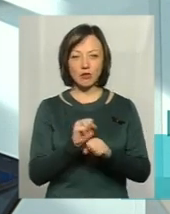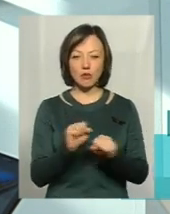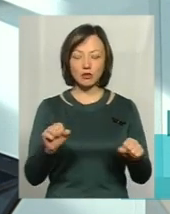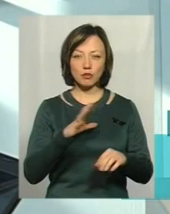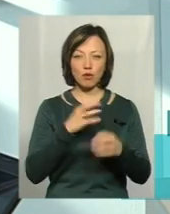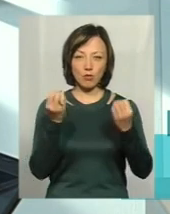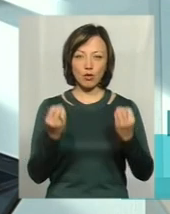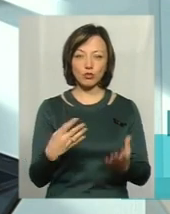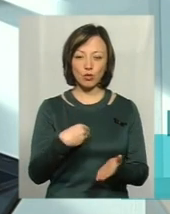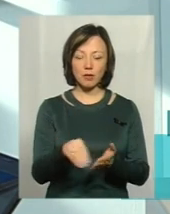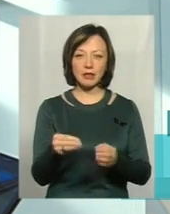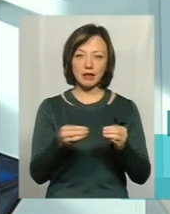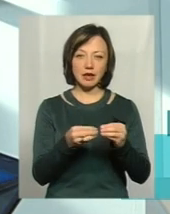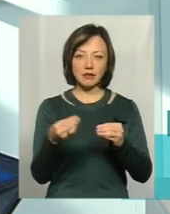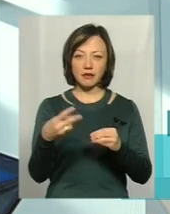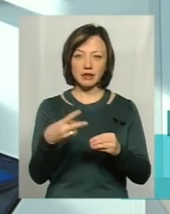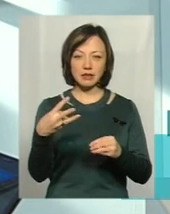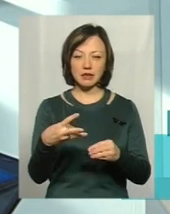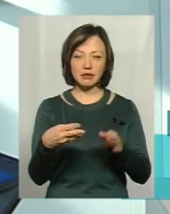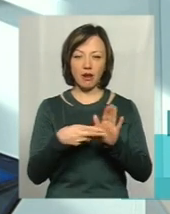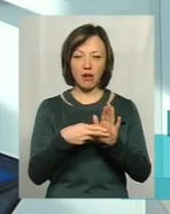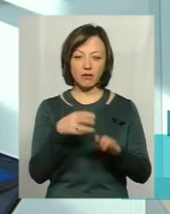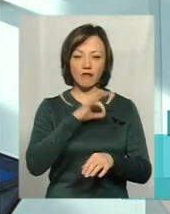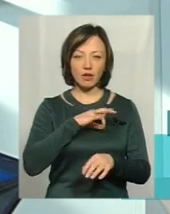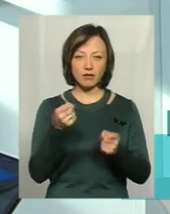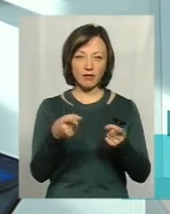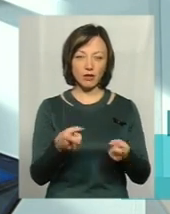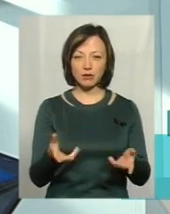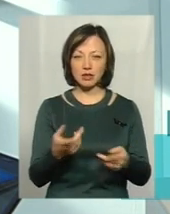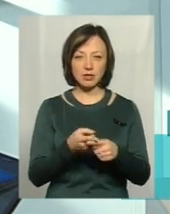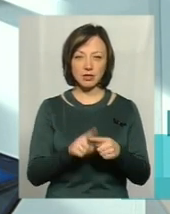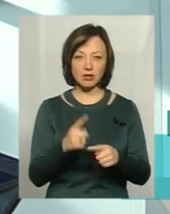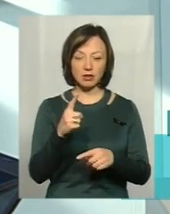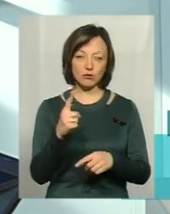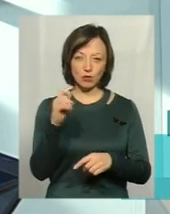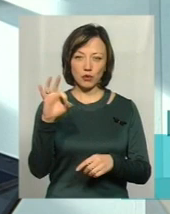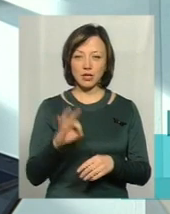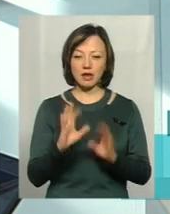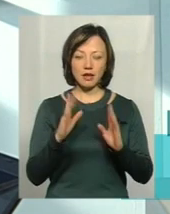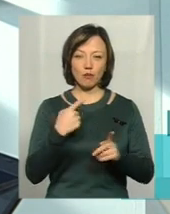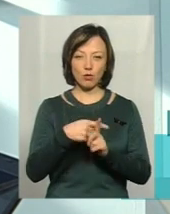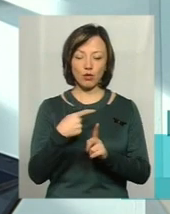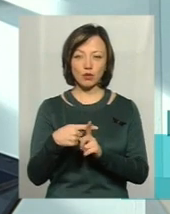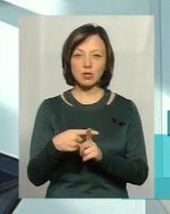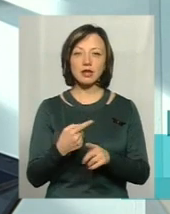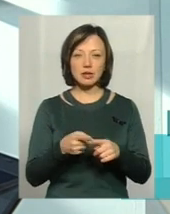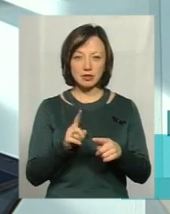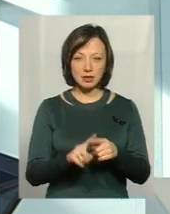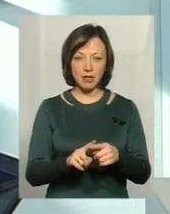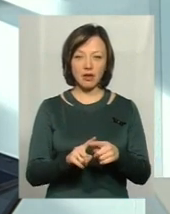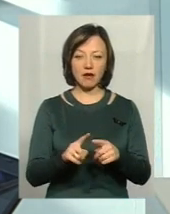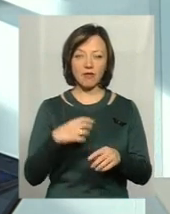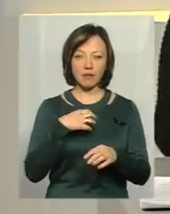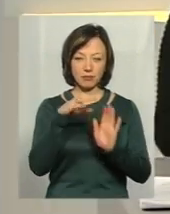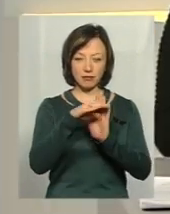було б так просто купити 10, 20, 30 карток, використати і викинути, це однозначно був би тільки плюс. Тобто оцей топ, який маємо,